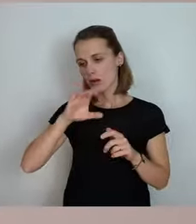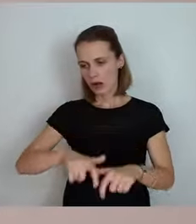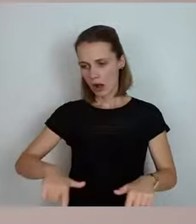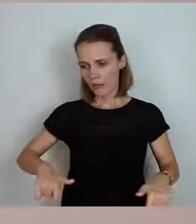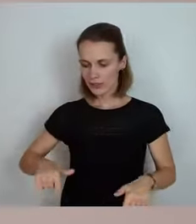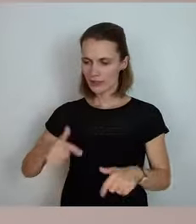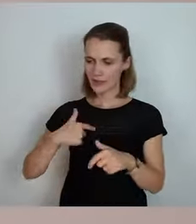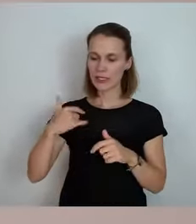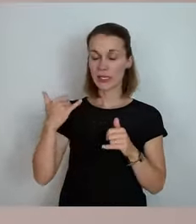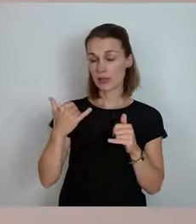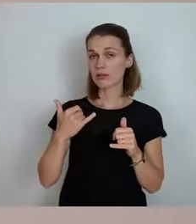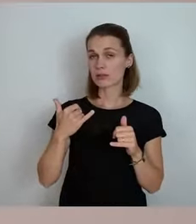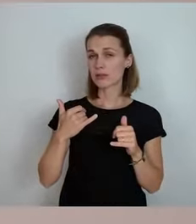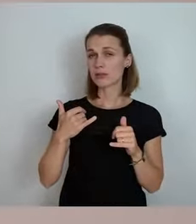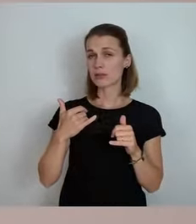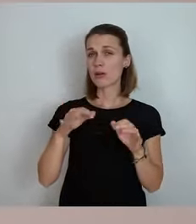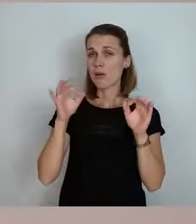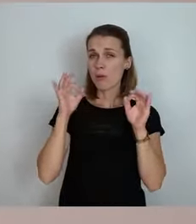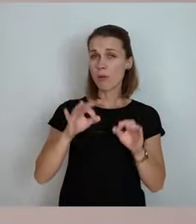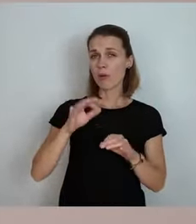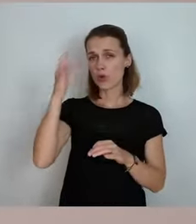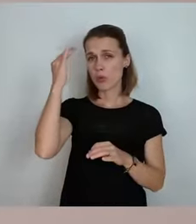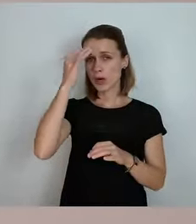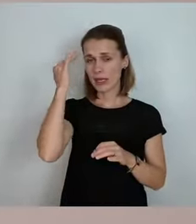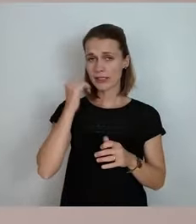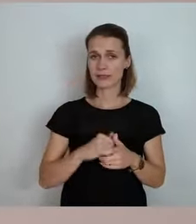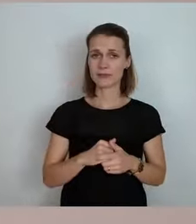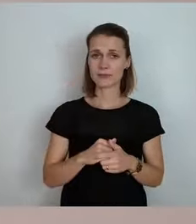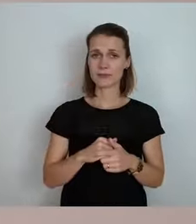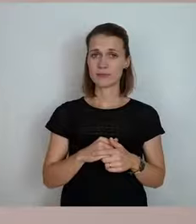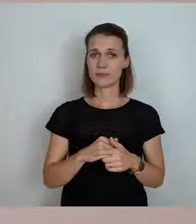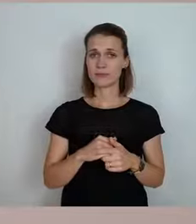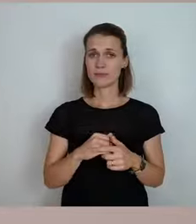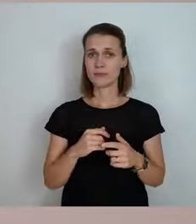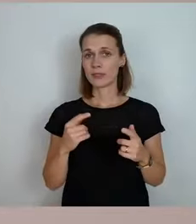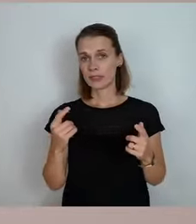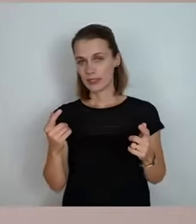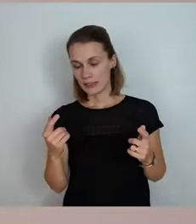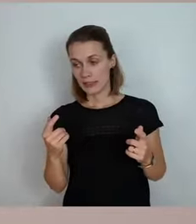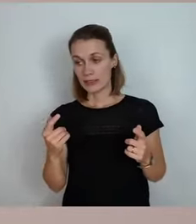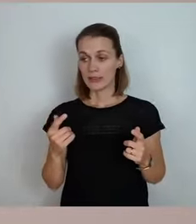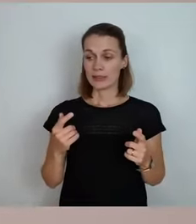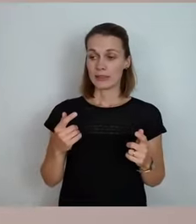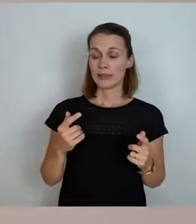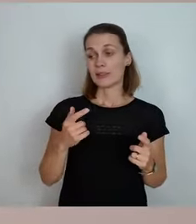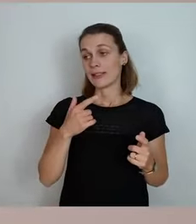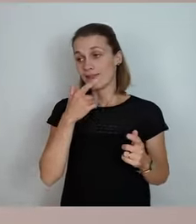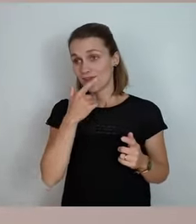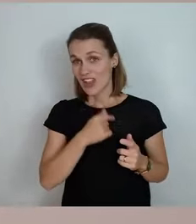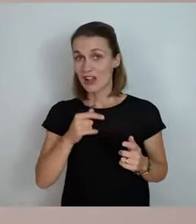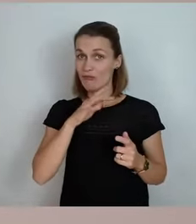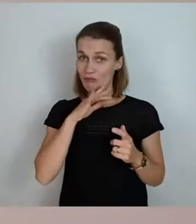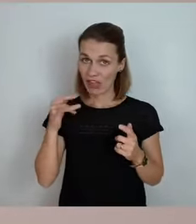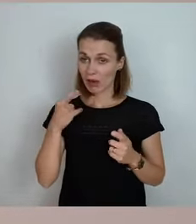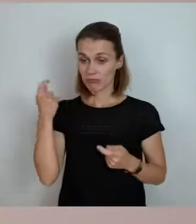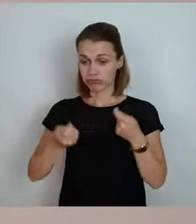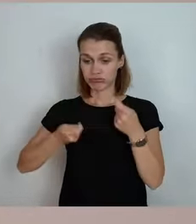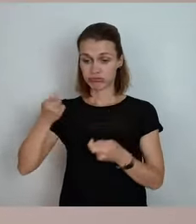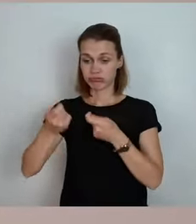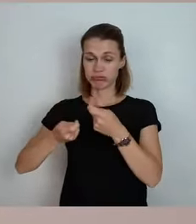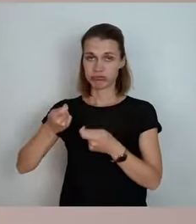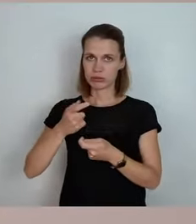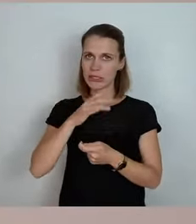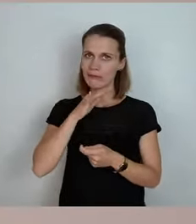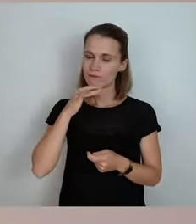jetzt nachdenken, wie groß der Schluck werden soll, den wir uns hier genehmigen wollen, in Anführungszeichen natürlich nur. Das kostet alles unheimlich viel